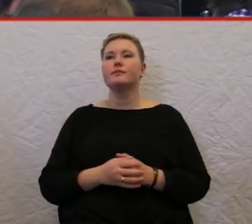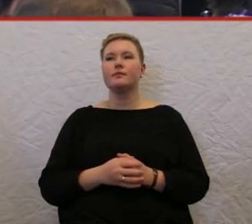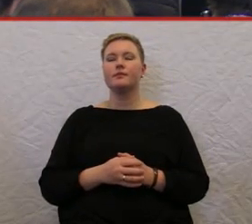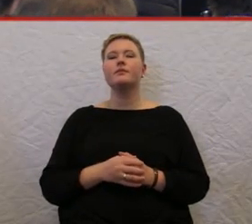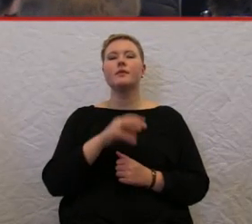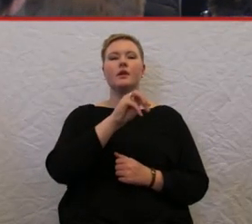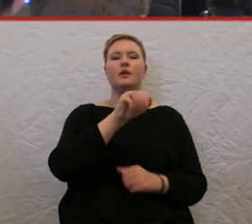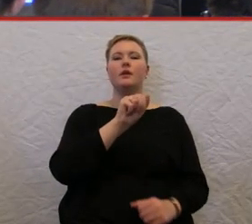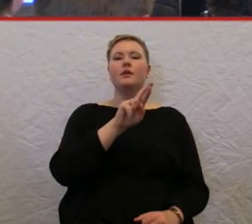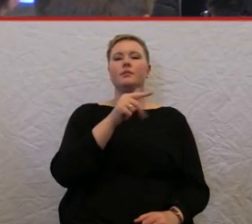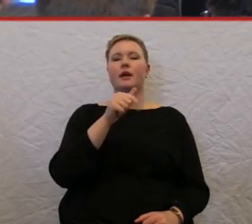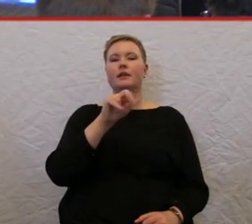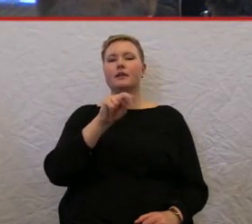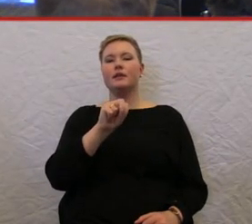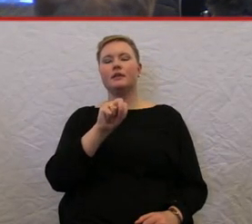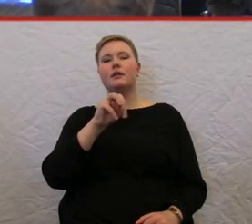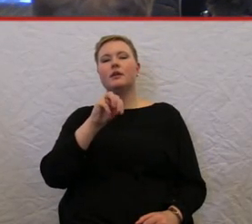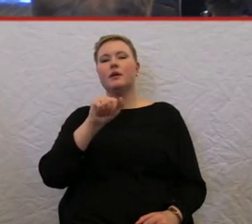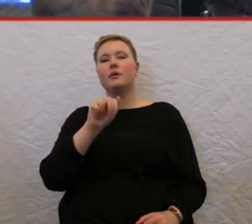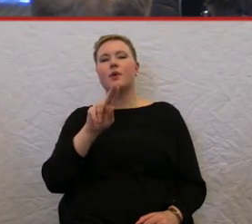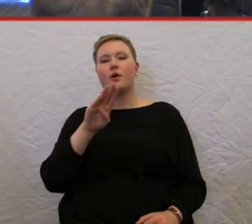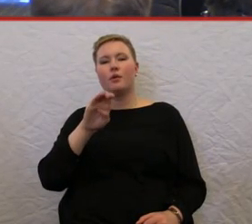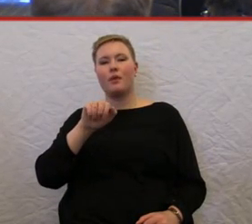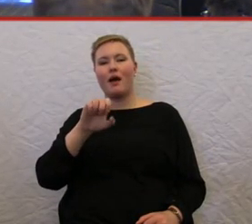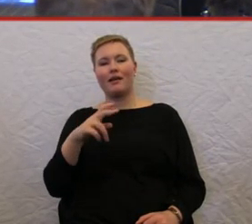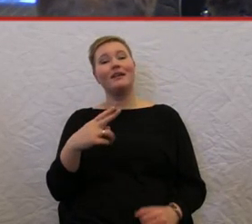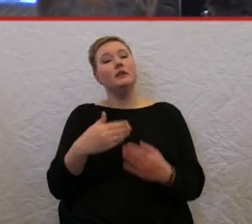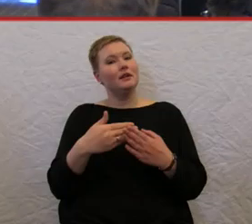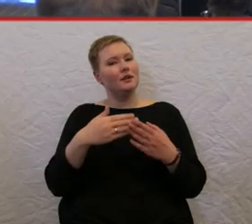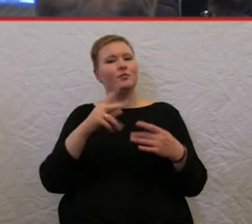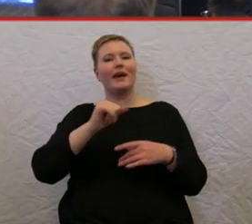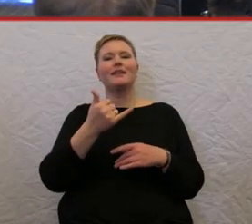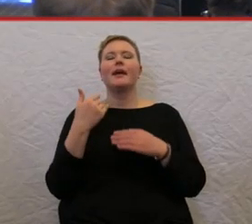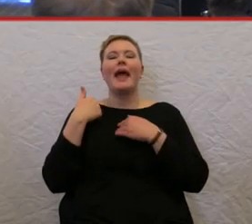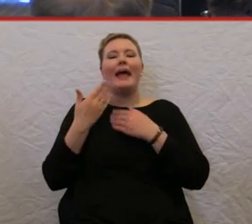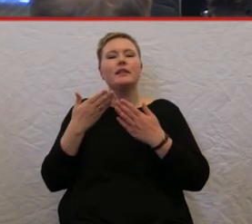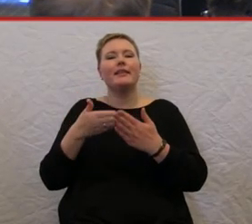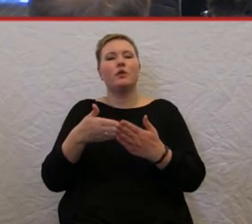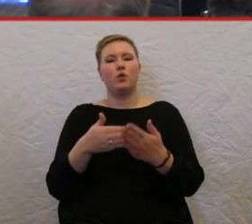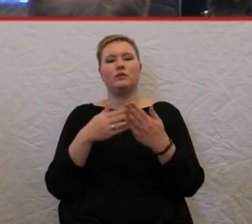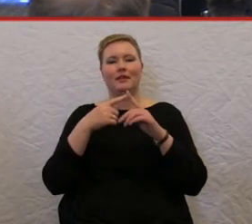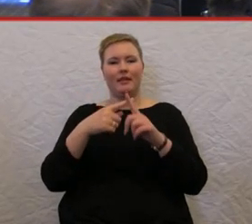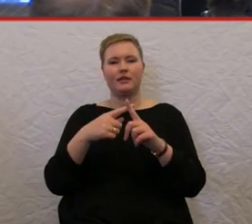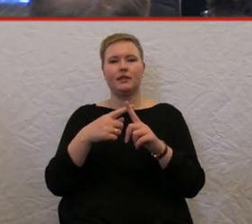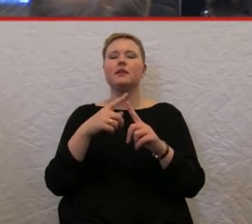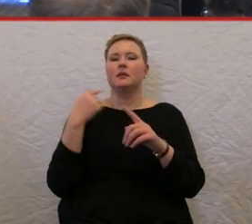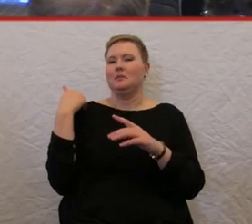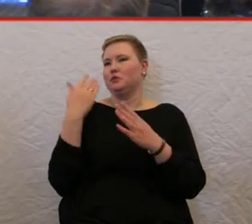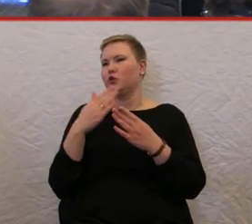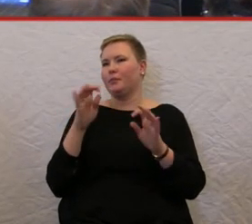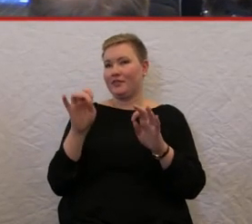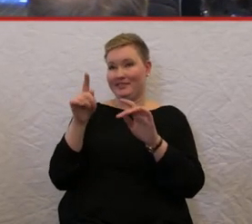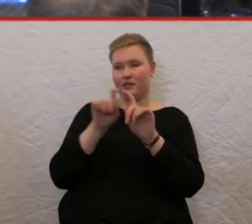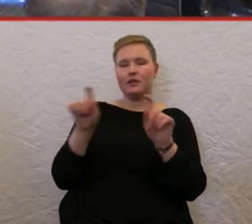Martin Maubach, Projekt Enthinderungstaxi wurde gerade eben erwähnt und wir sind ja schon seit Jahren dabei, diese